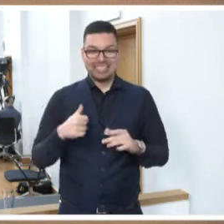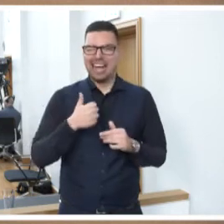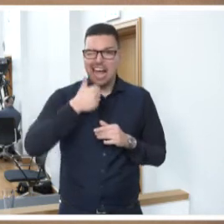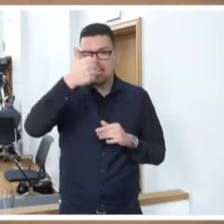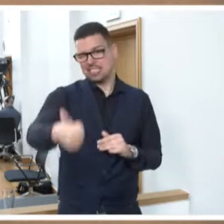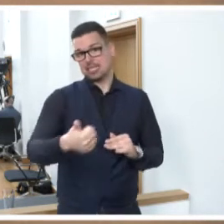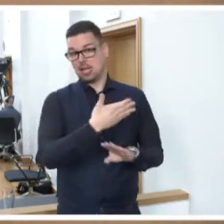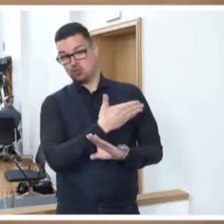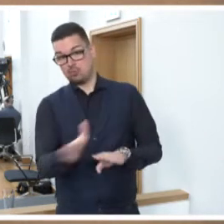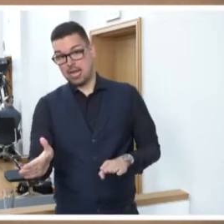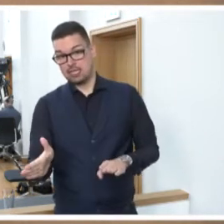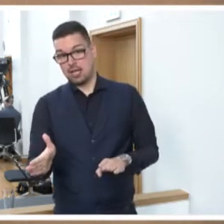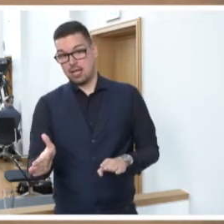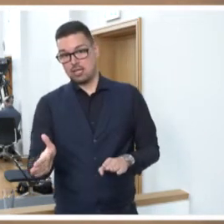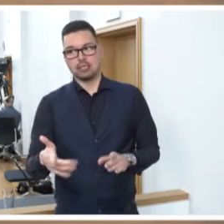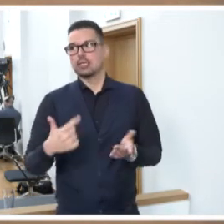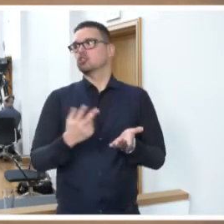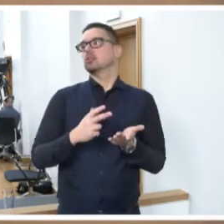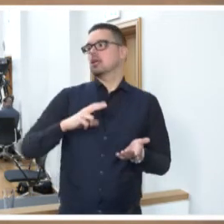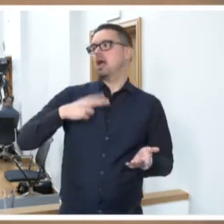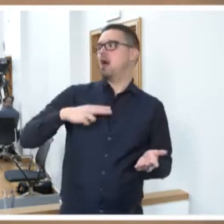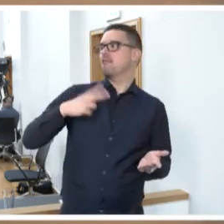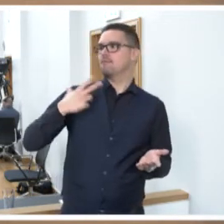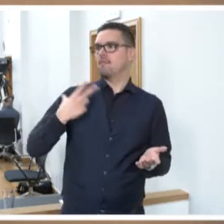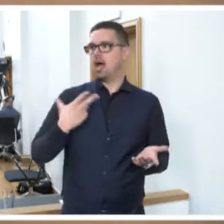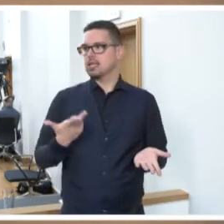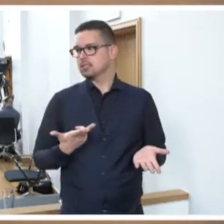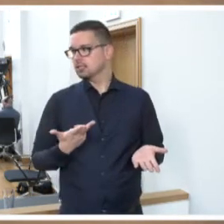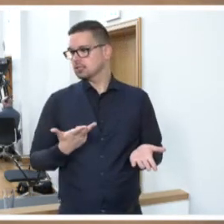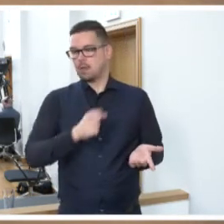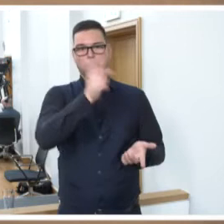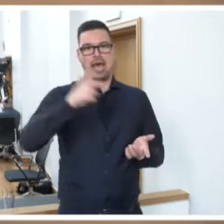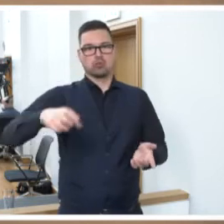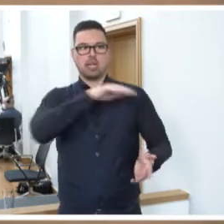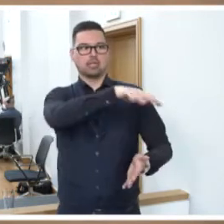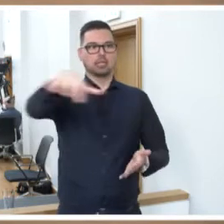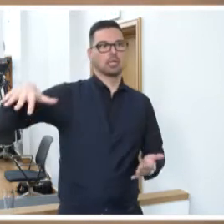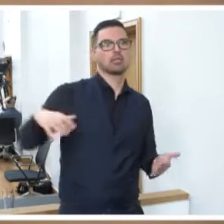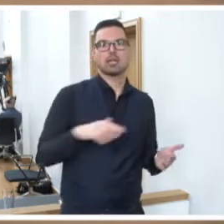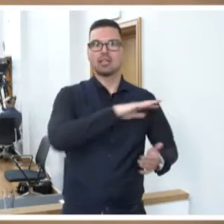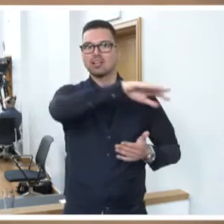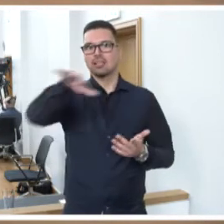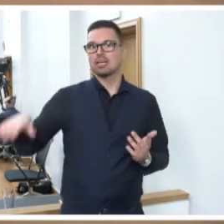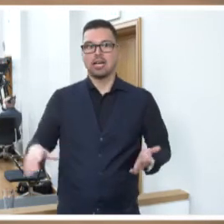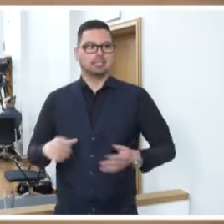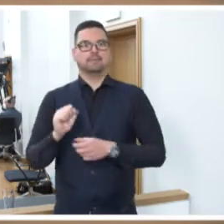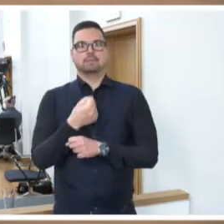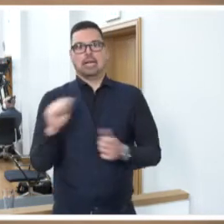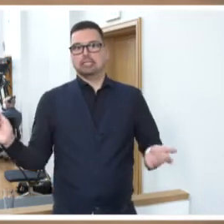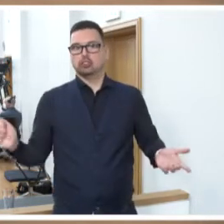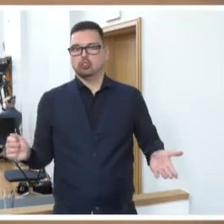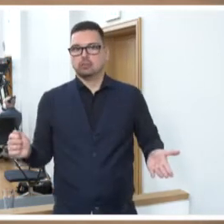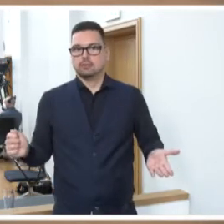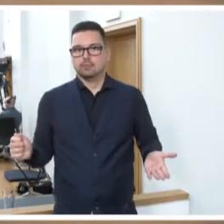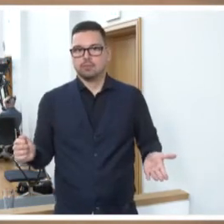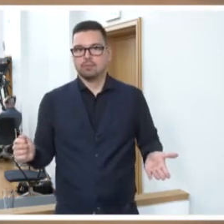dann starten soll, kann man nicht erwarten vom Bildungsministerium, dass ständig Personal zur Verfügung gestellt wird, um die Dozentenaufgaben zu übernehmen,